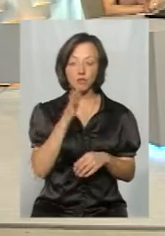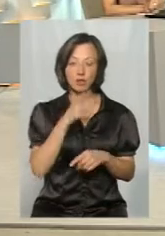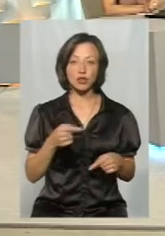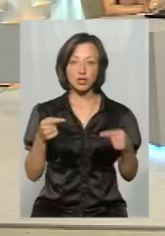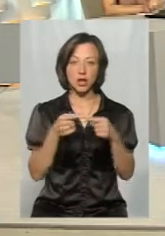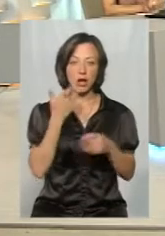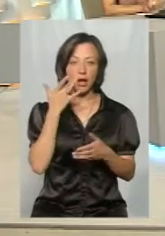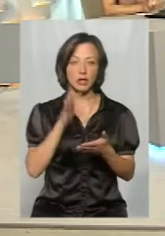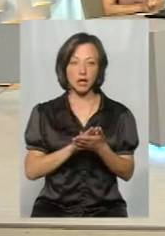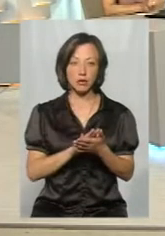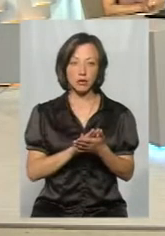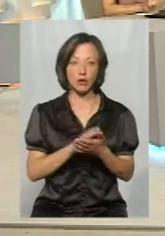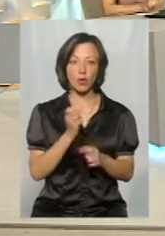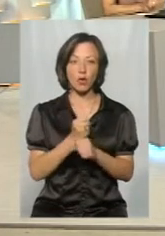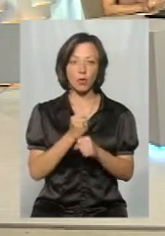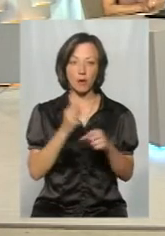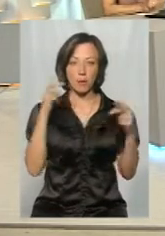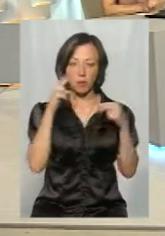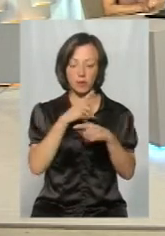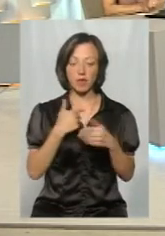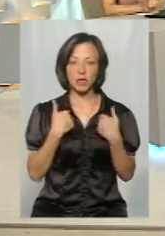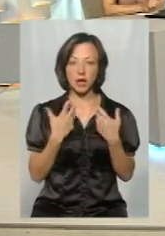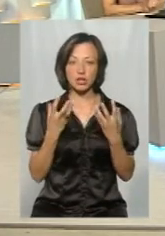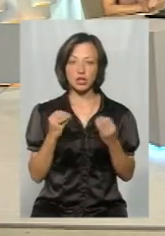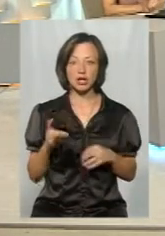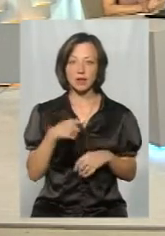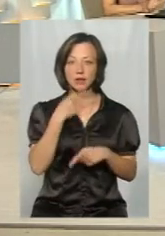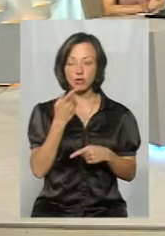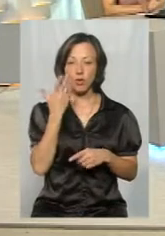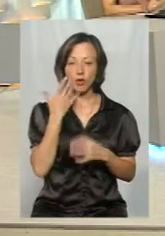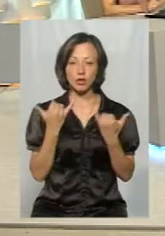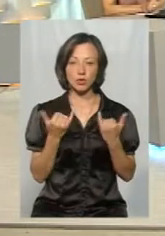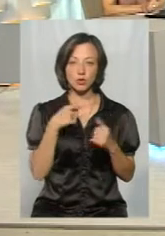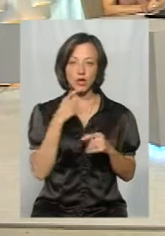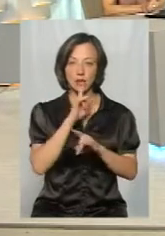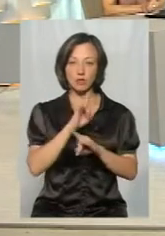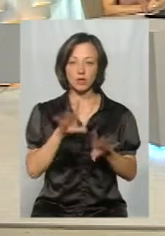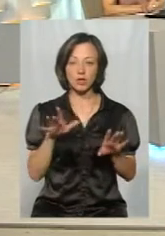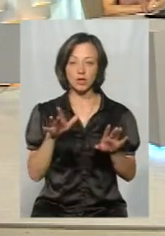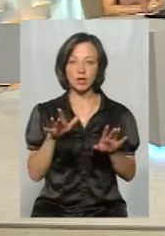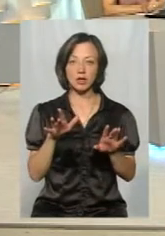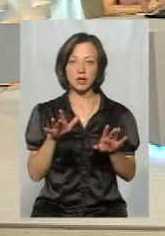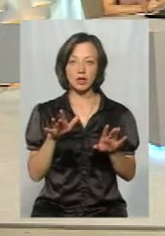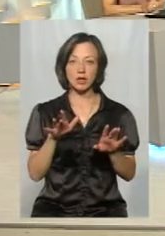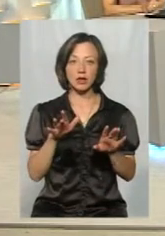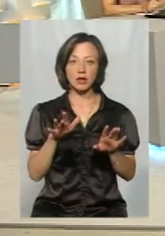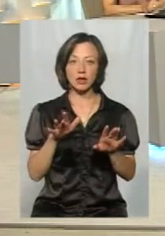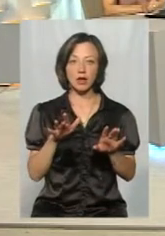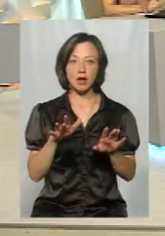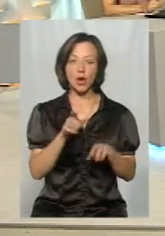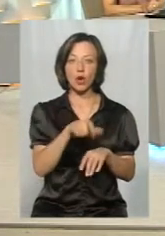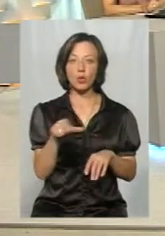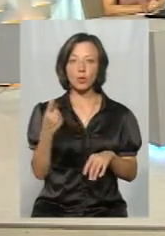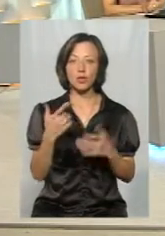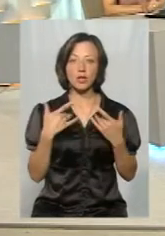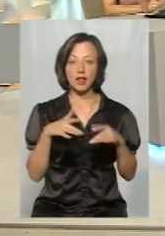ганебно робимо помилки. Я ще раз скажу, коли сьогодні сказали, що не будуть звільнюватися люди, з першого класу будуть, тому що